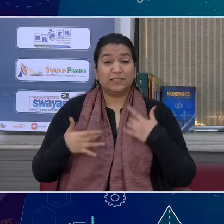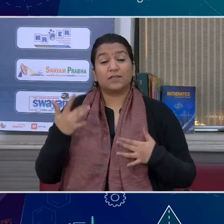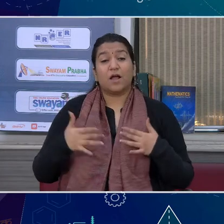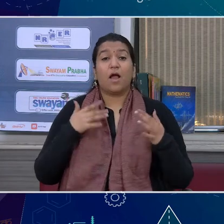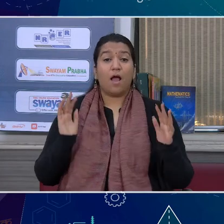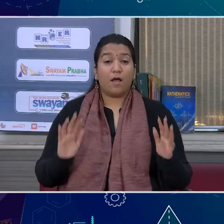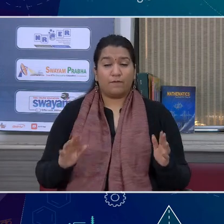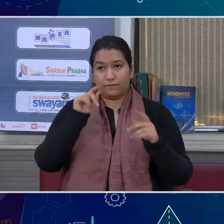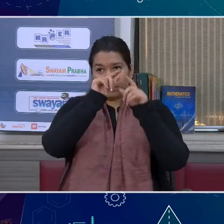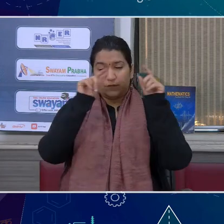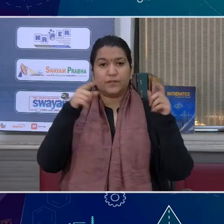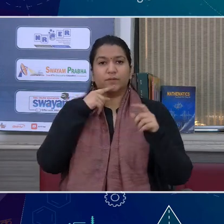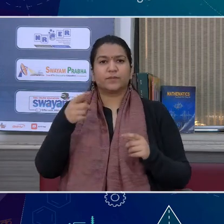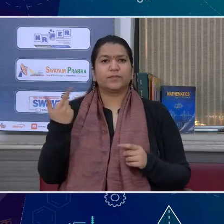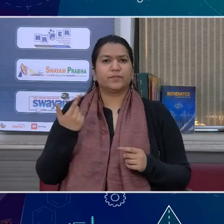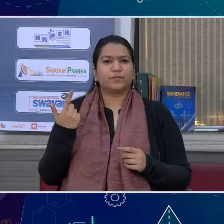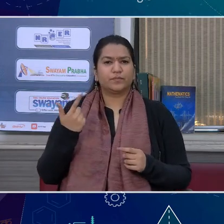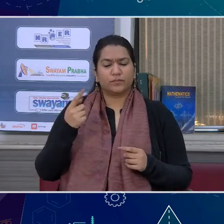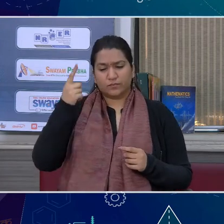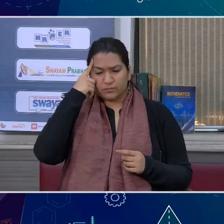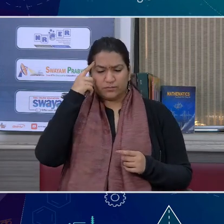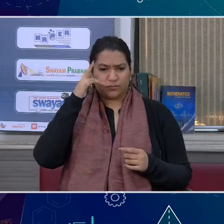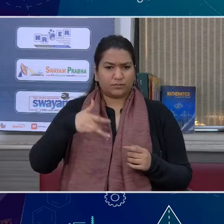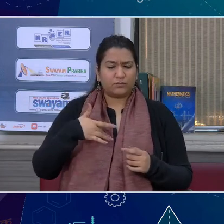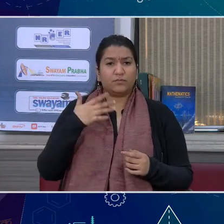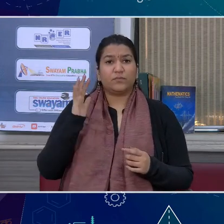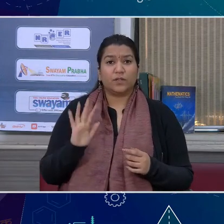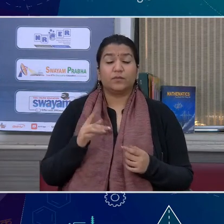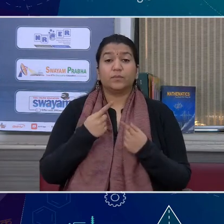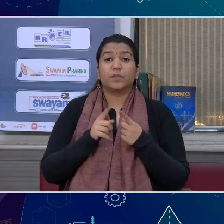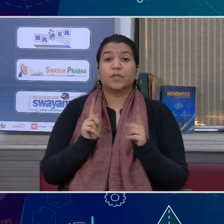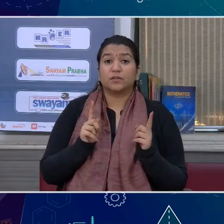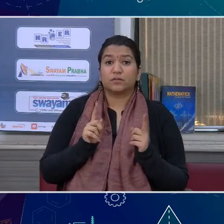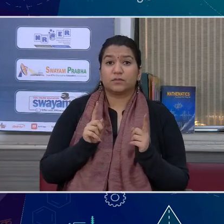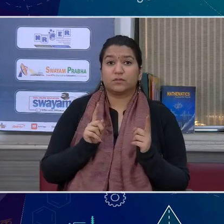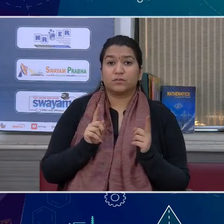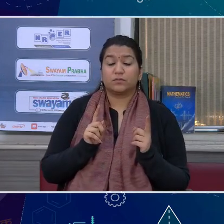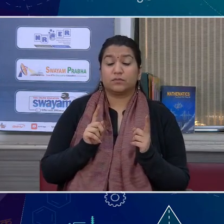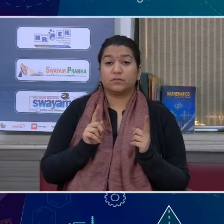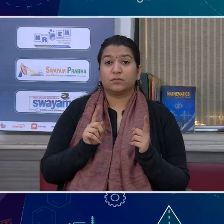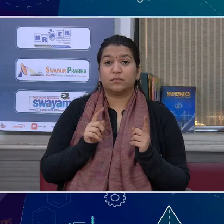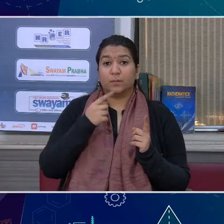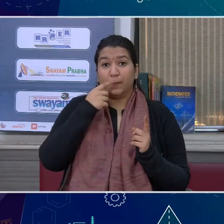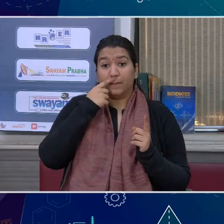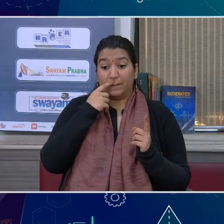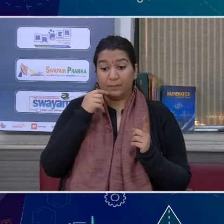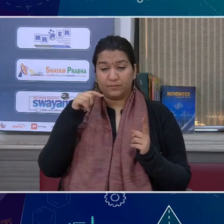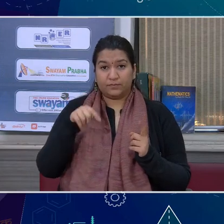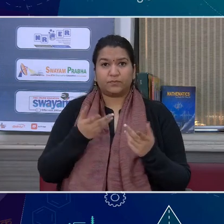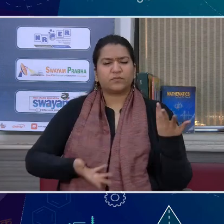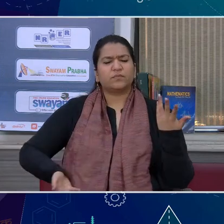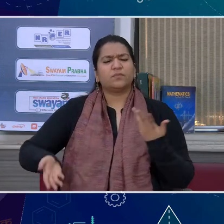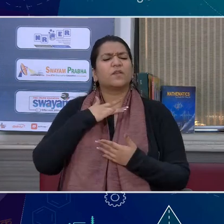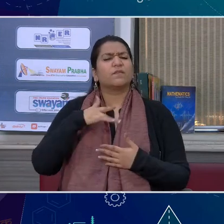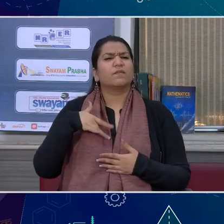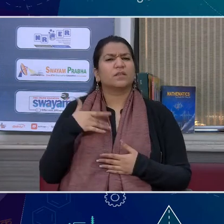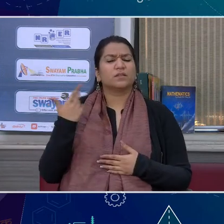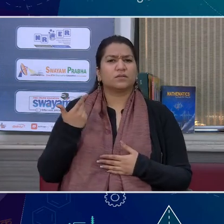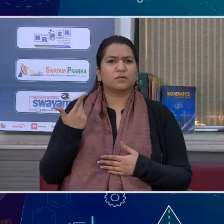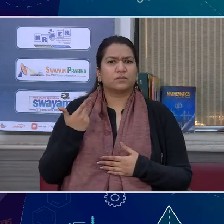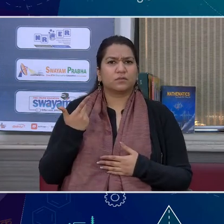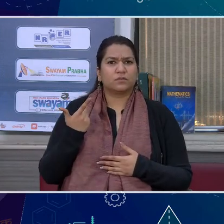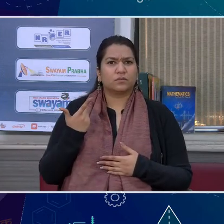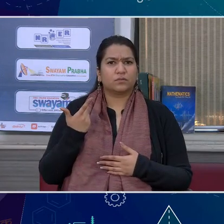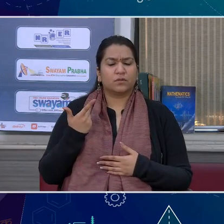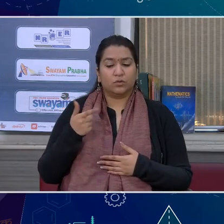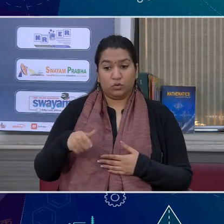उ सुख दोनों में मगन रा करता हूं और उसके ओपर था कि हिर्दे में अगनी रहा करता हूं तो यहां किवल